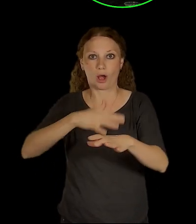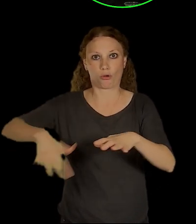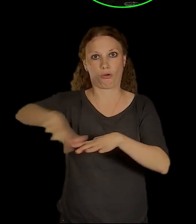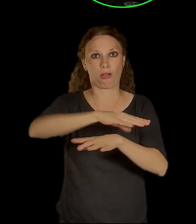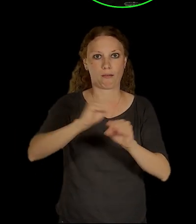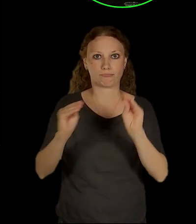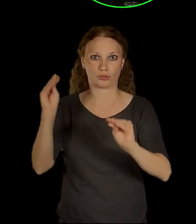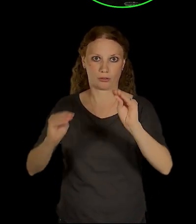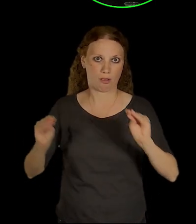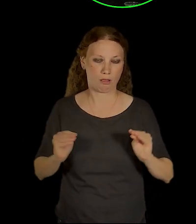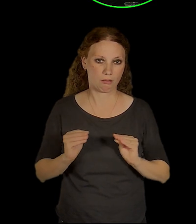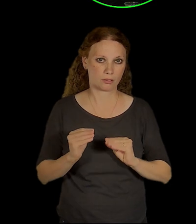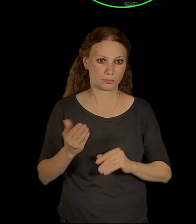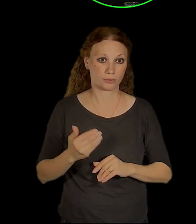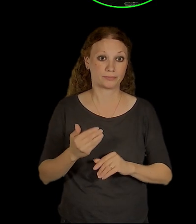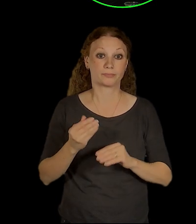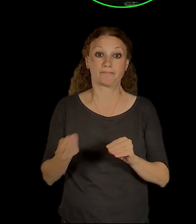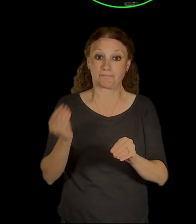přidané jedno nástupiště, které je nové